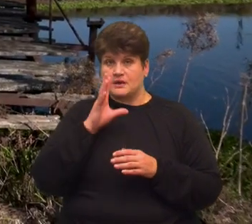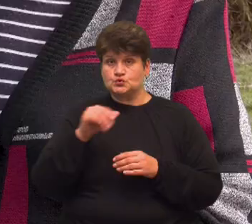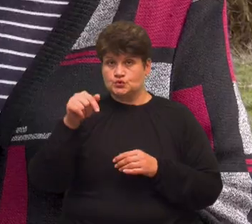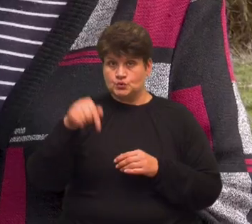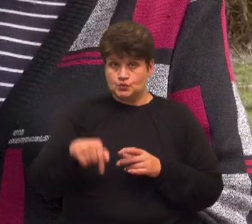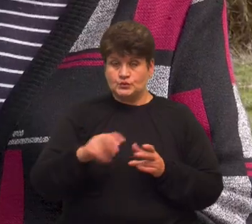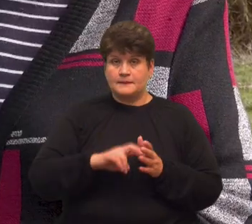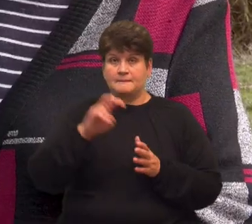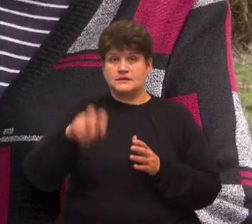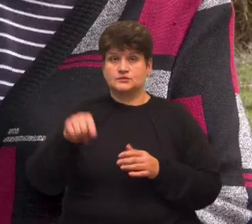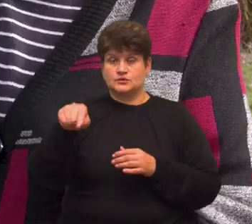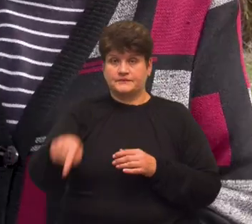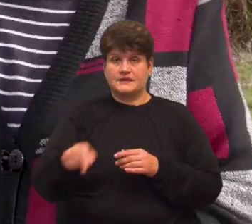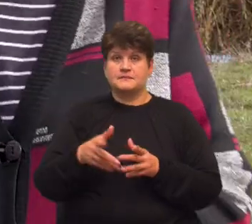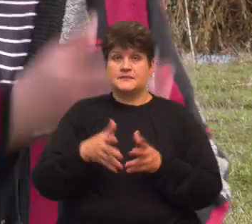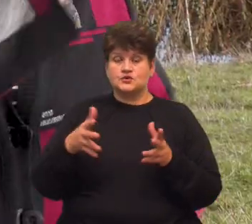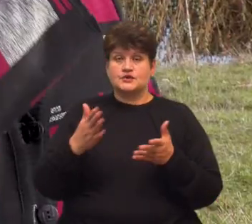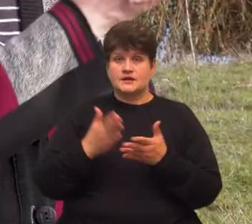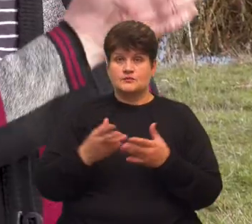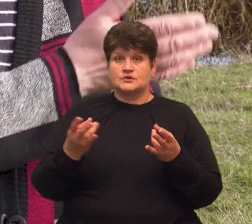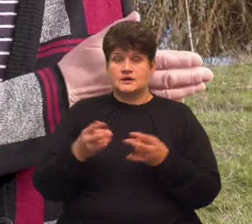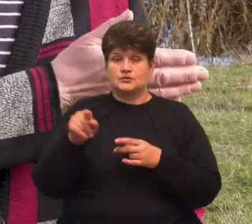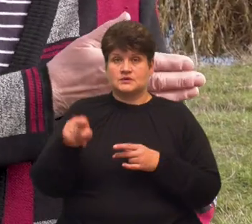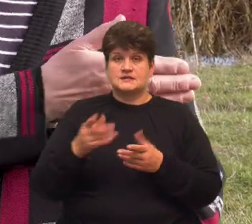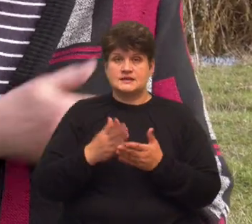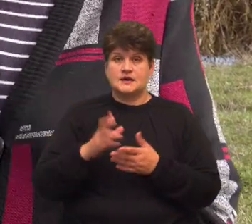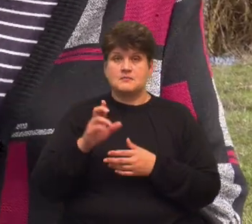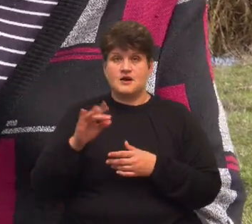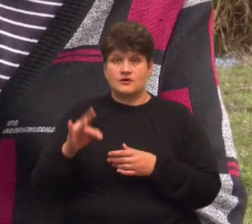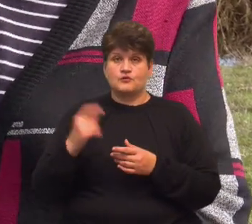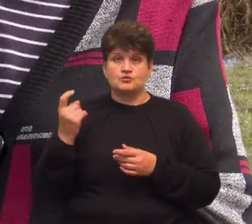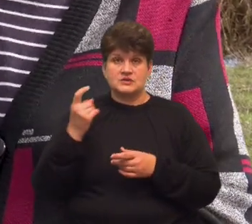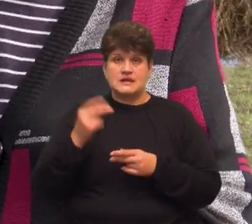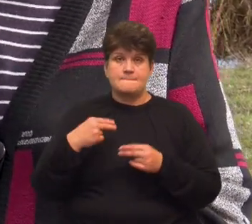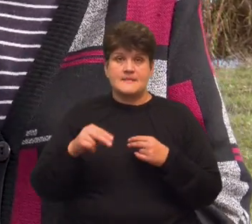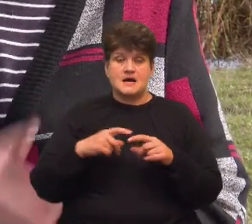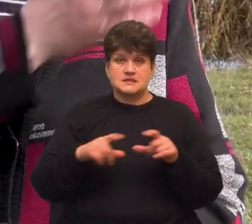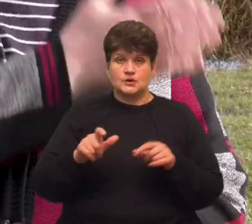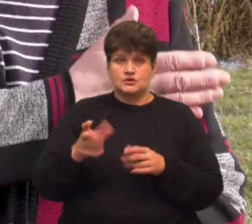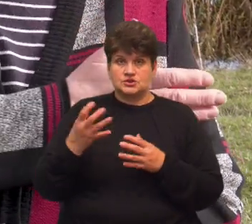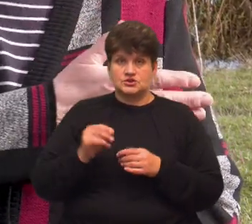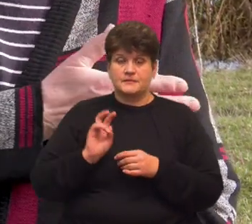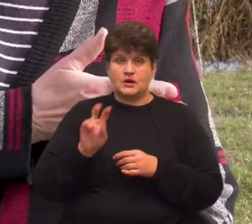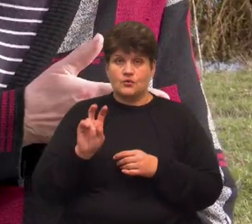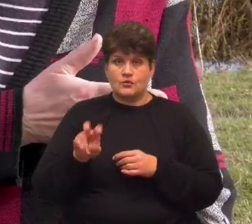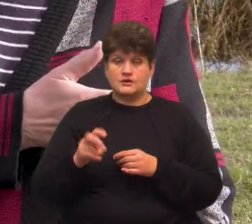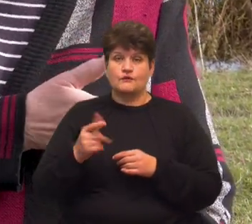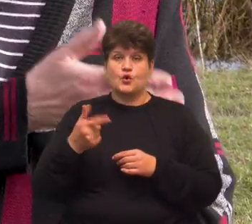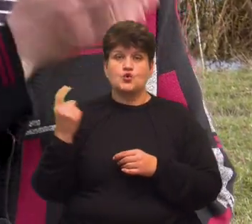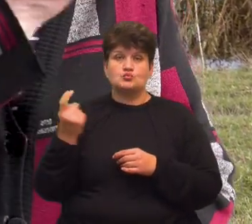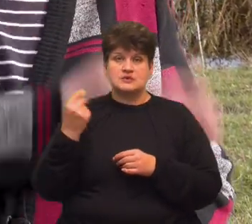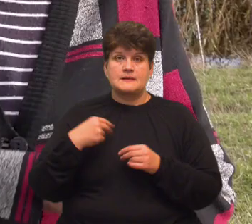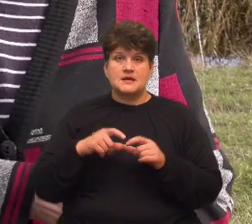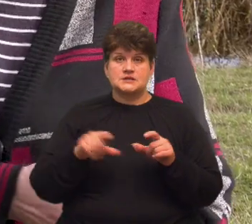перескакують по цих. Тим більше, що зараз ще є потреба, в нас є тут в Баворові господарський магазин, ще люди ходять також і в господарський магазин сюди.